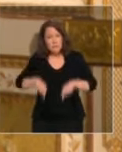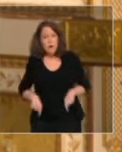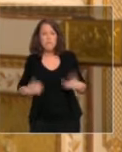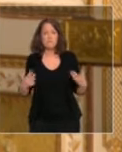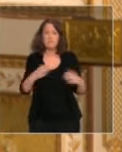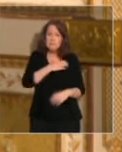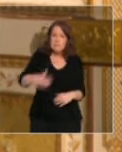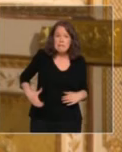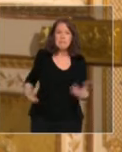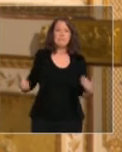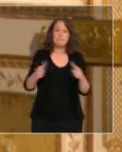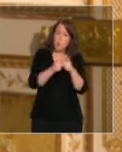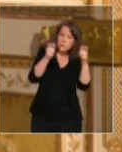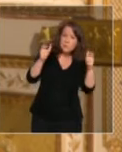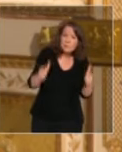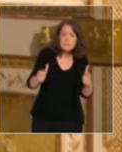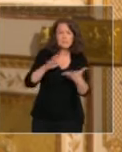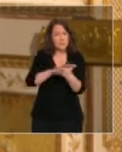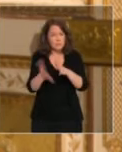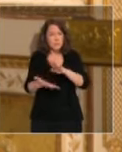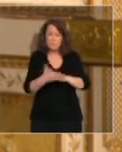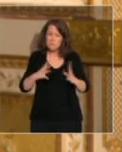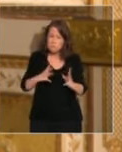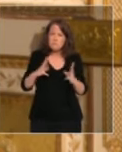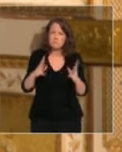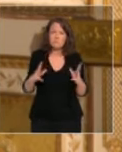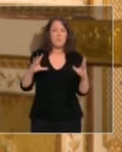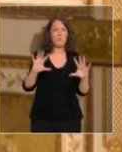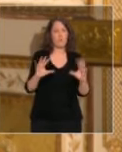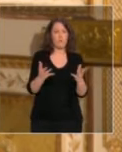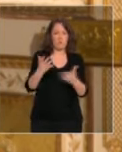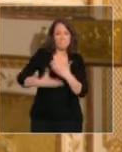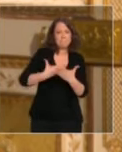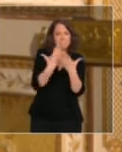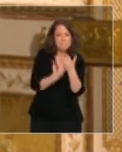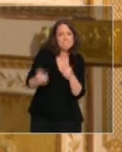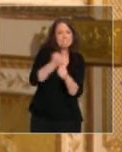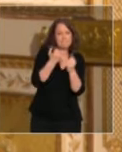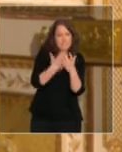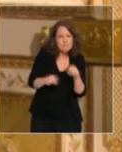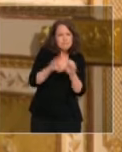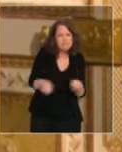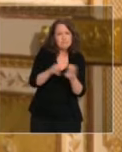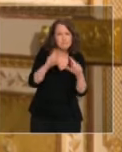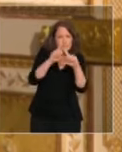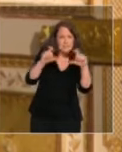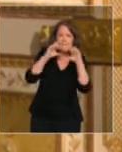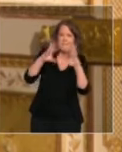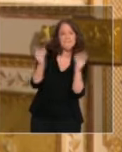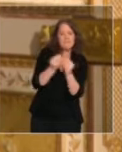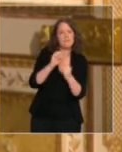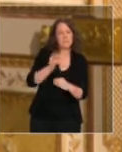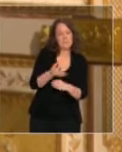locale, industrielle, associations, pour produire et pour acquérir le matériel nécessaire. Mais je mesure pleinement que